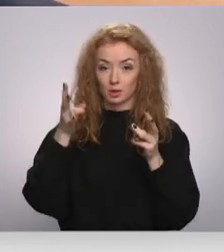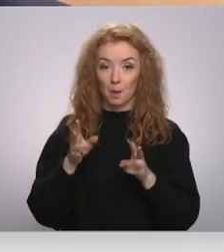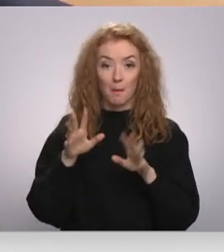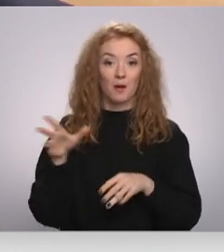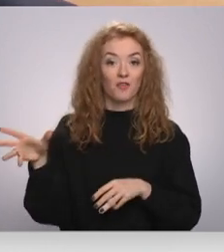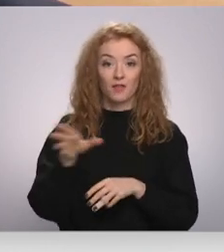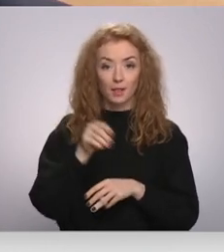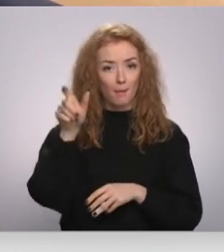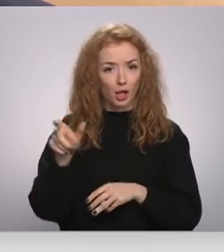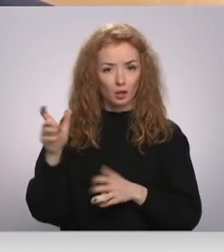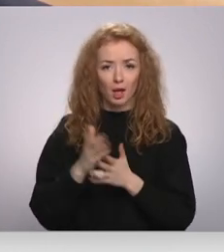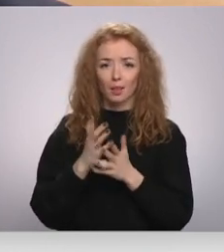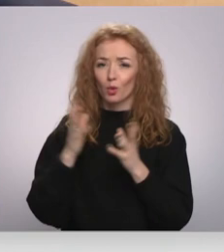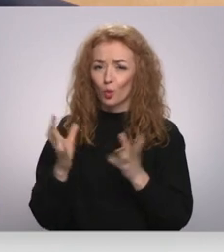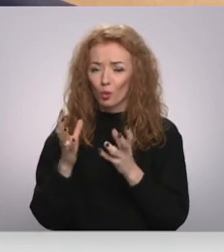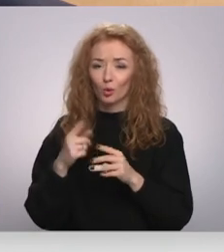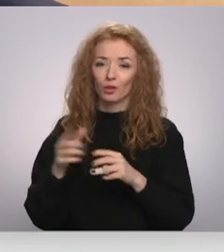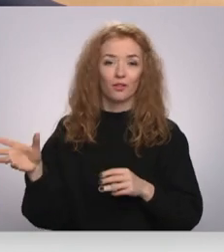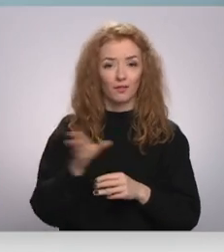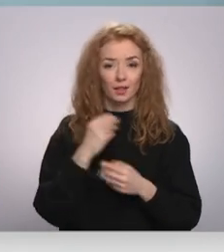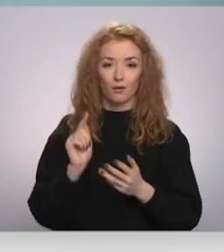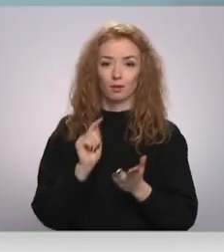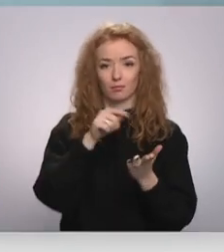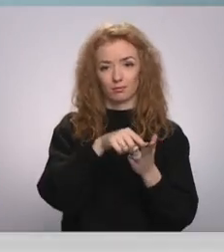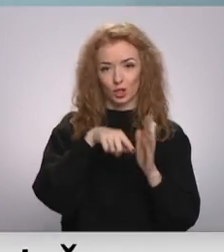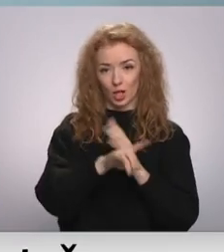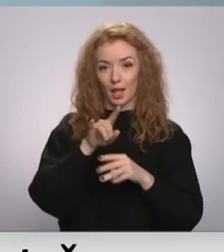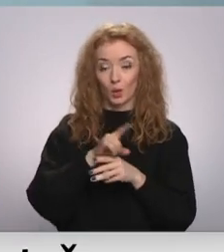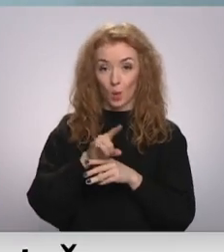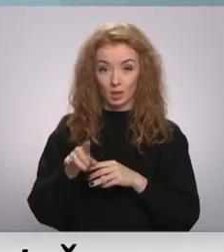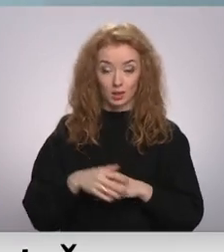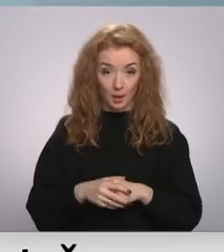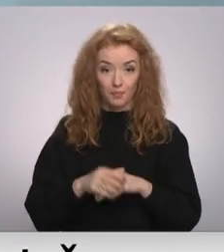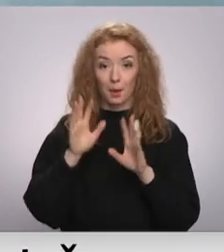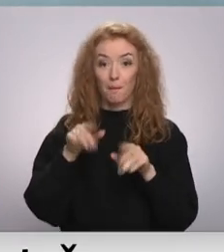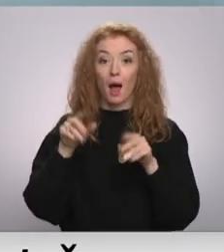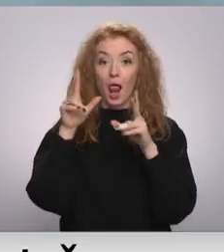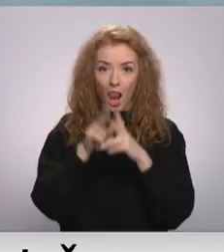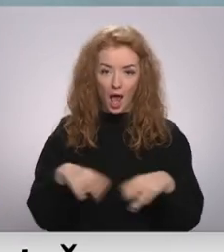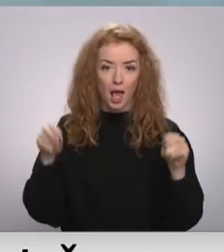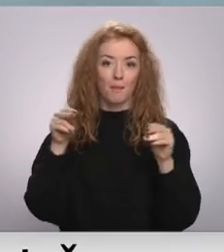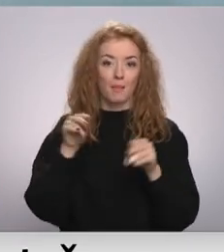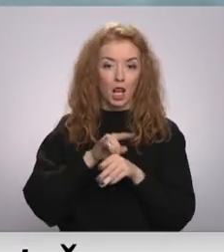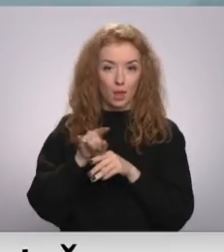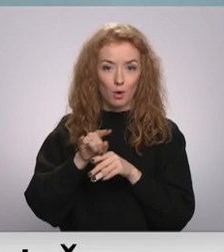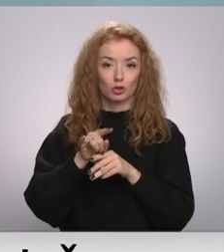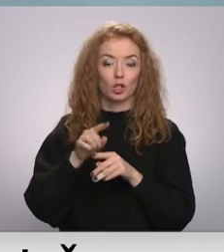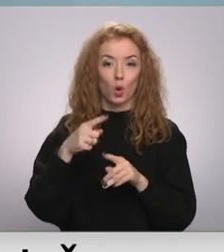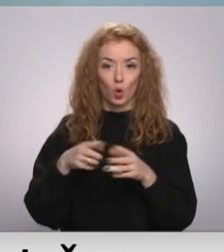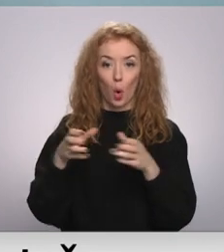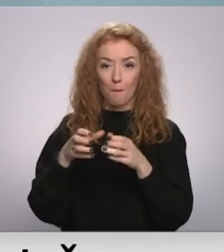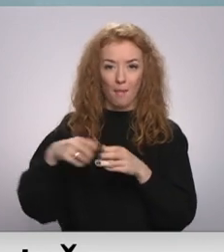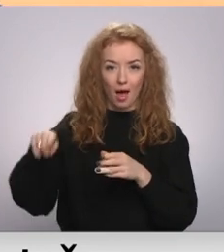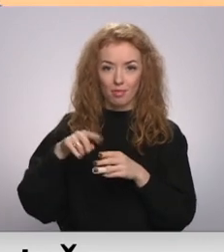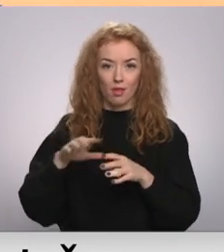pasažieriem esam parūpējušies un viņi ir nogādāti terminālī. Konkrētajā gadījumā par laimi pasažieriem un lidaparāta komandai viss